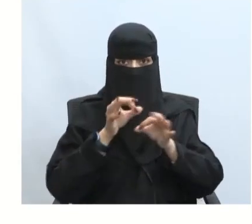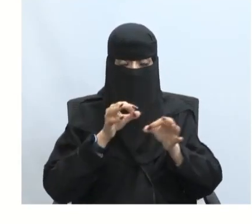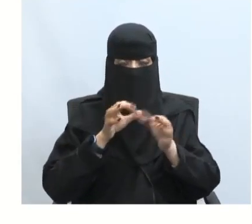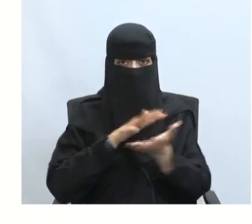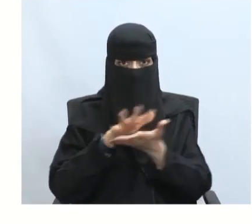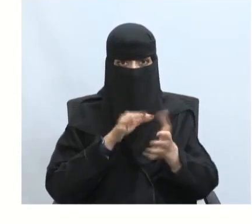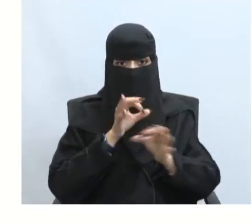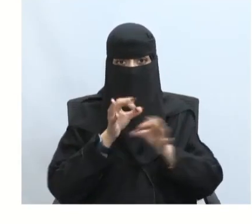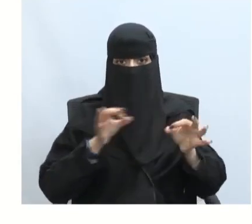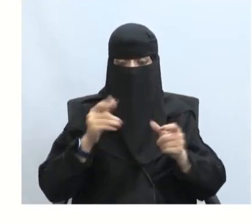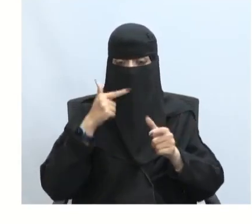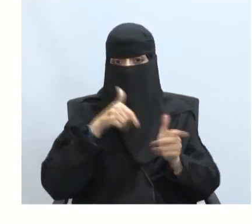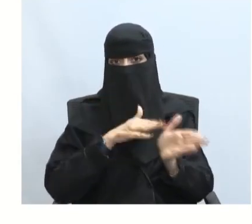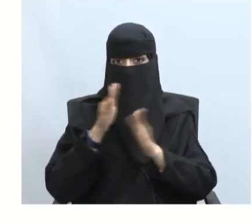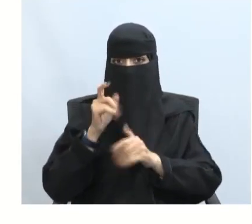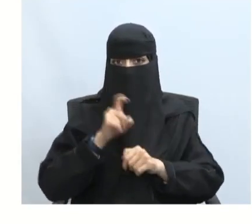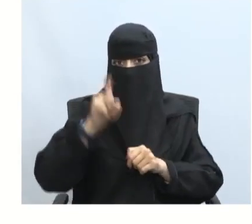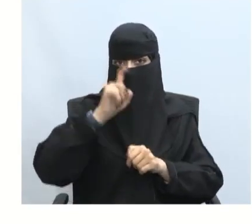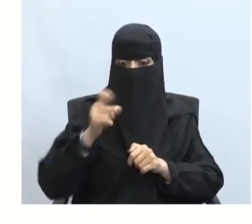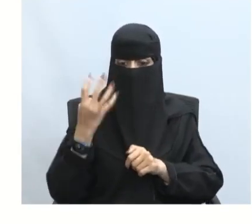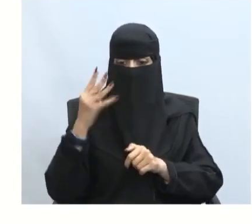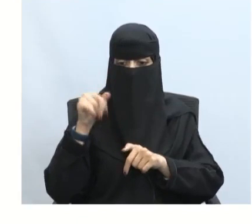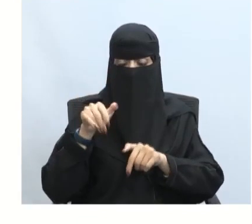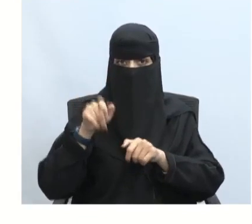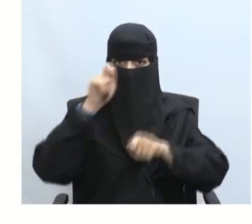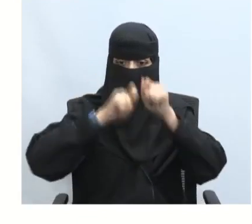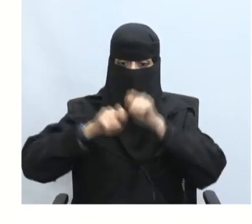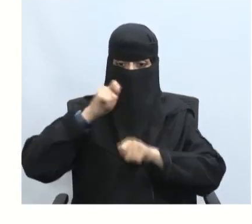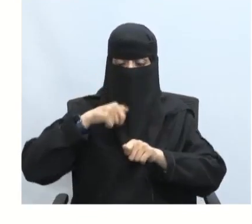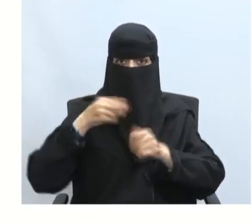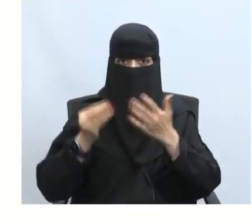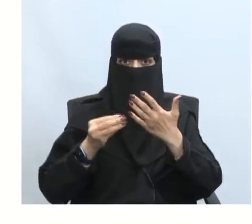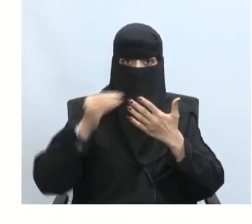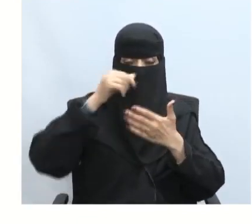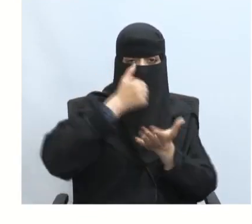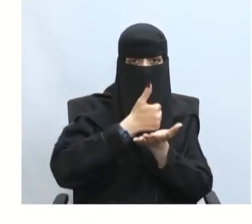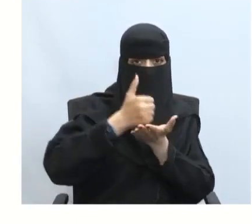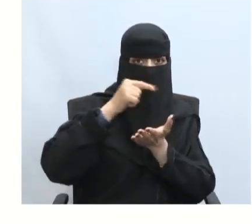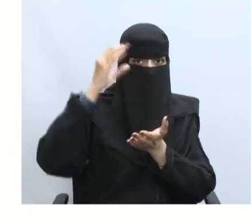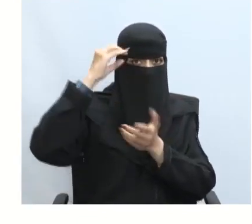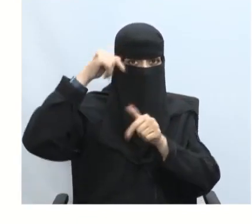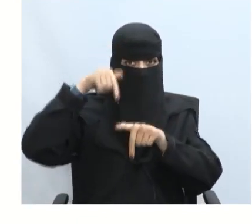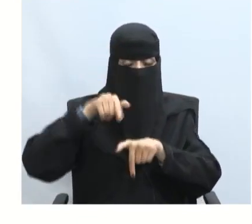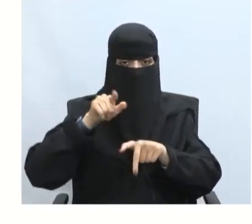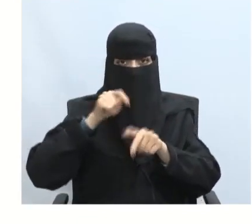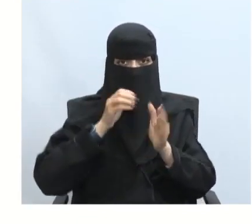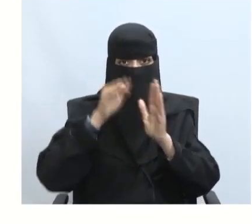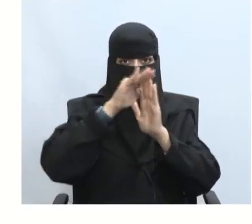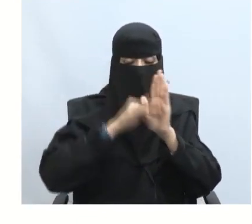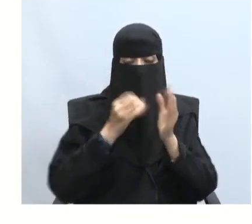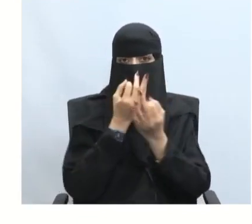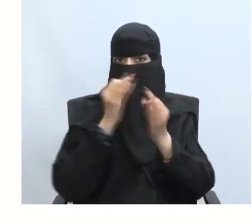ننتقل للسؤال الرابع باستخدام خطوات الأسلوب العلمي والمنهج